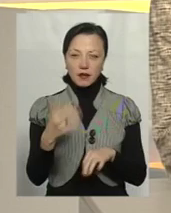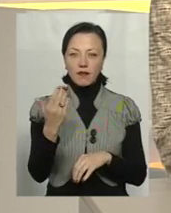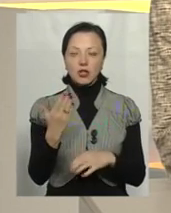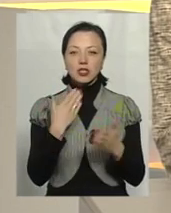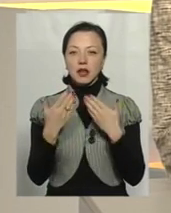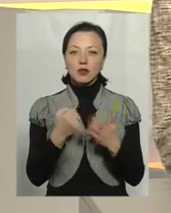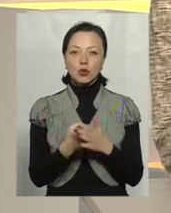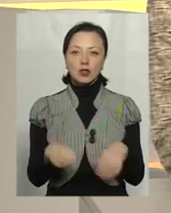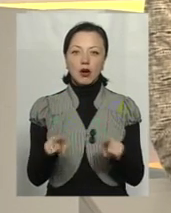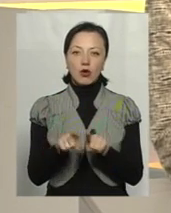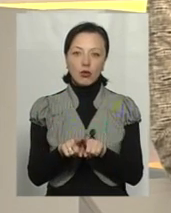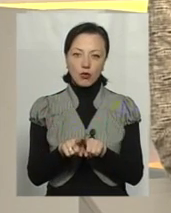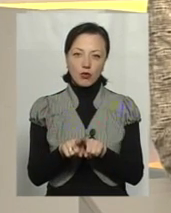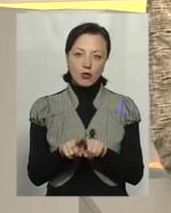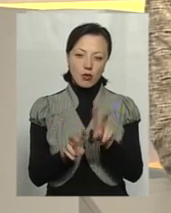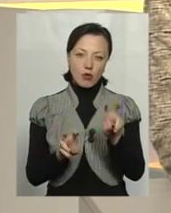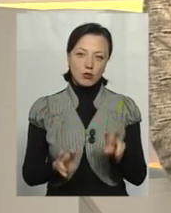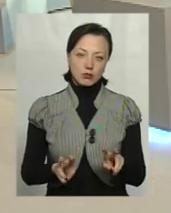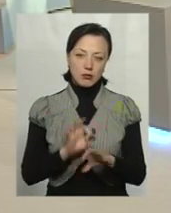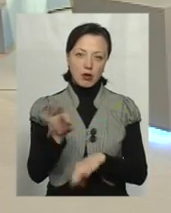ставлення до такого роду проєктів?